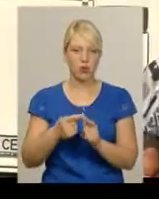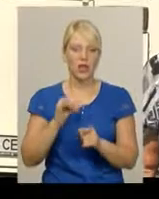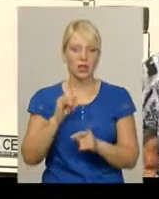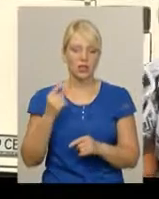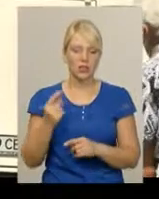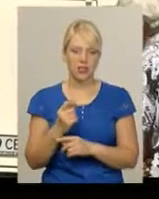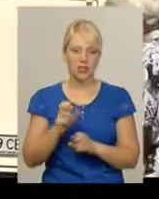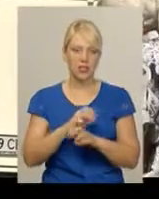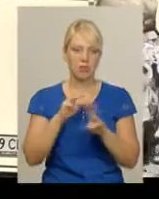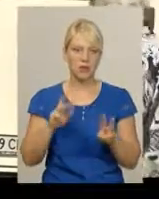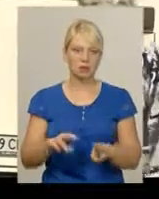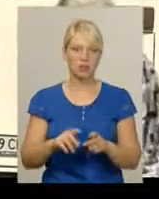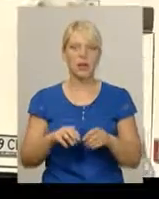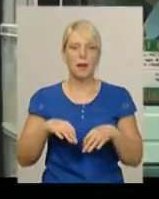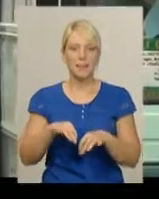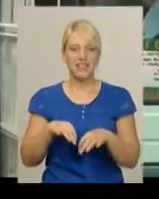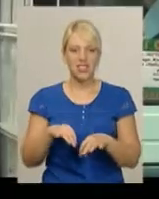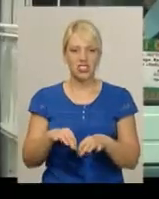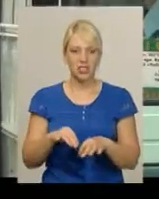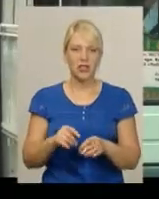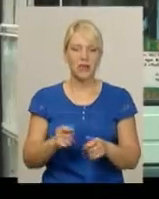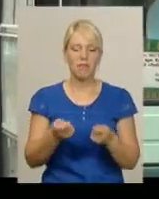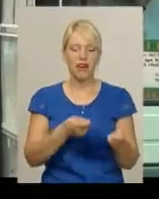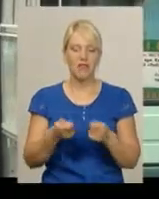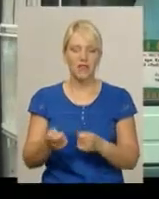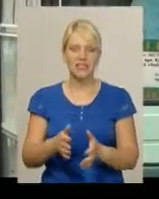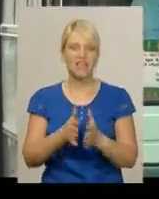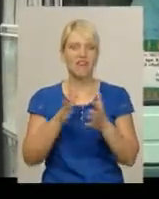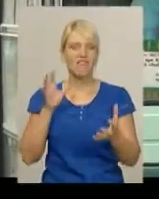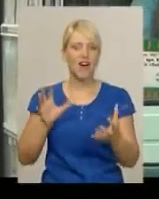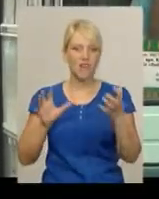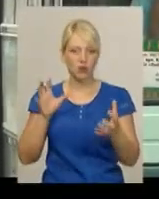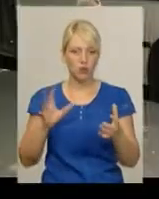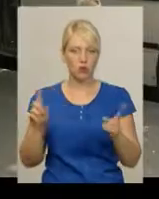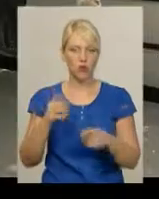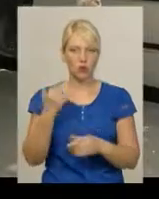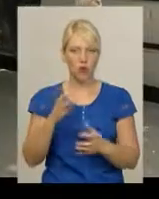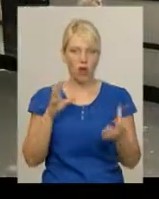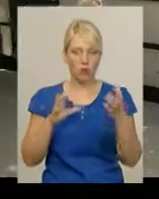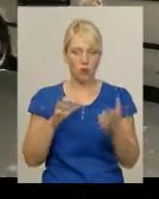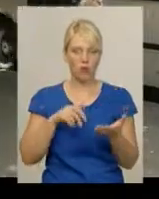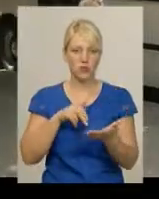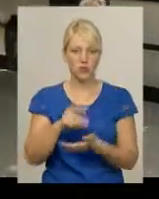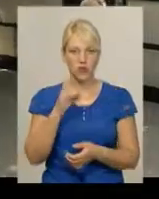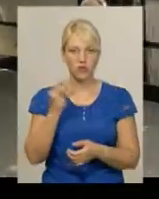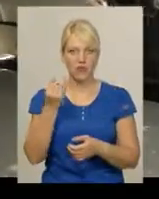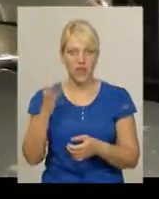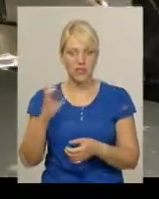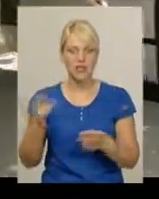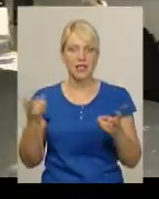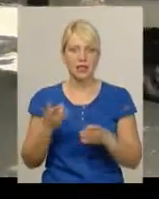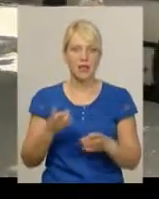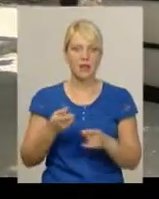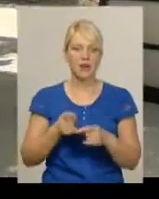центрі, хто забезпечує пасажирське перевезення великогабаритним транспортом. Аби його автобус вийшов у рейс, щодня, каже, витрачає до 4 тисяч